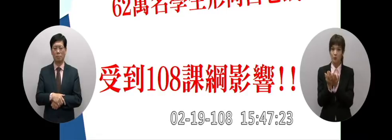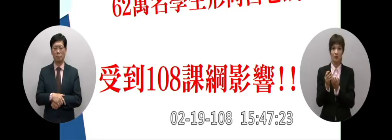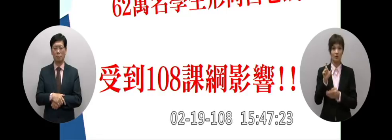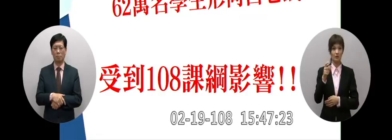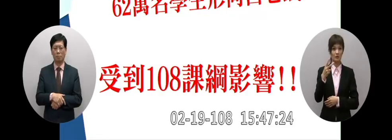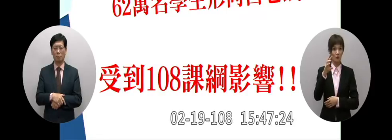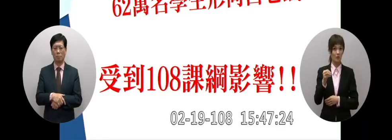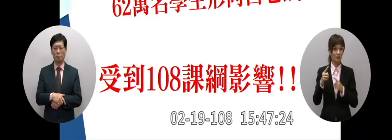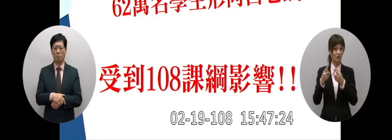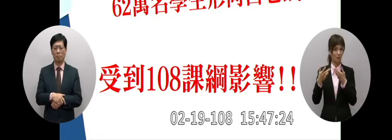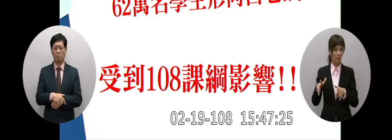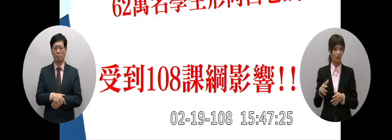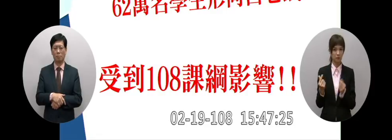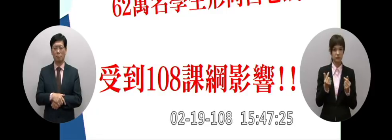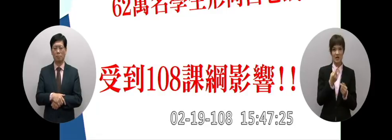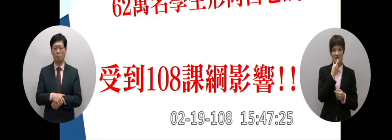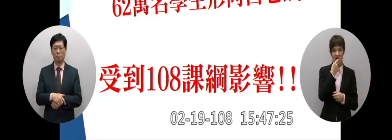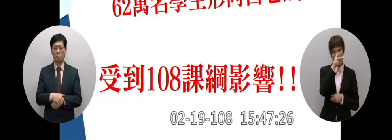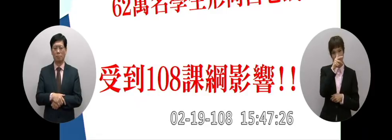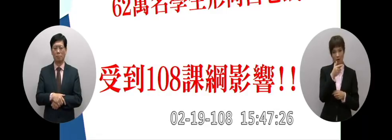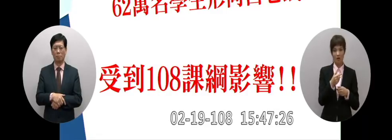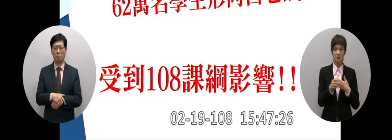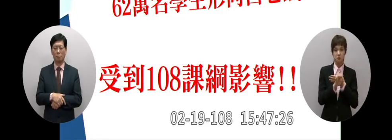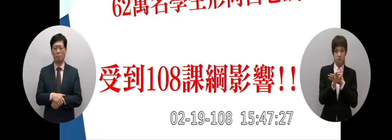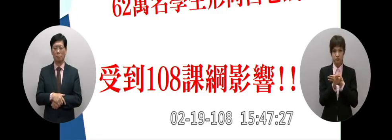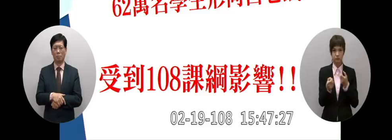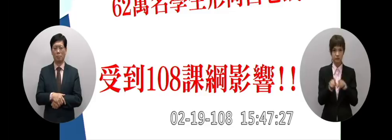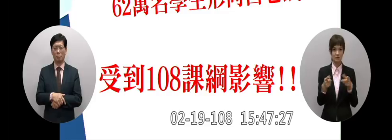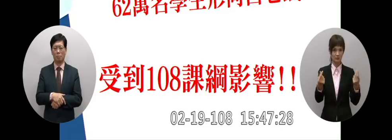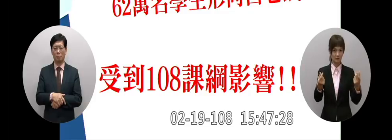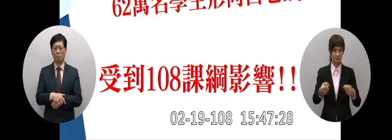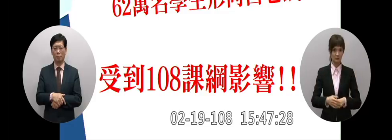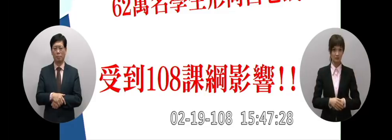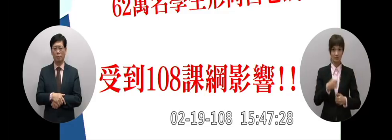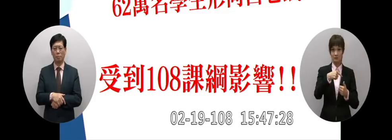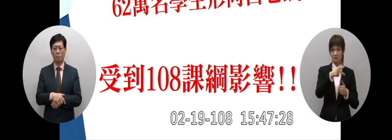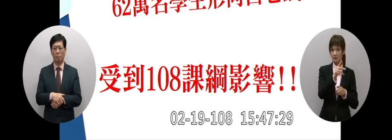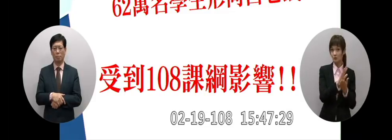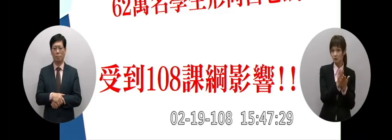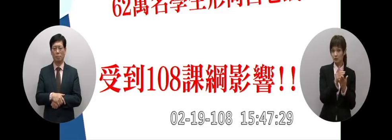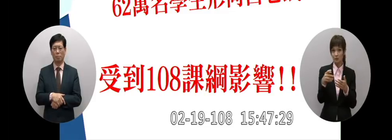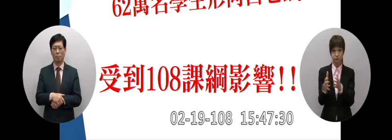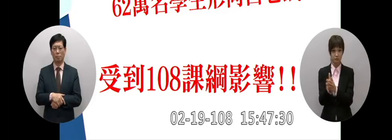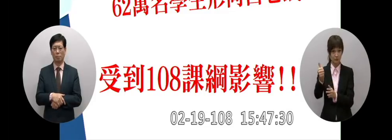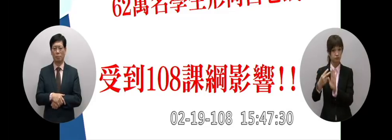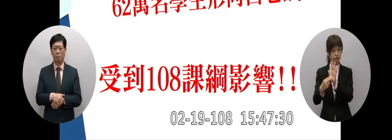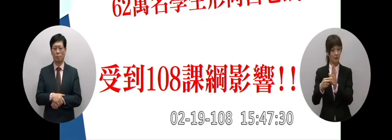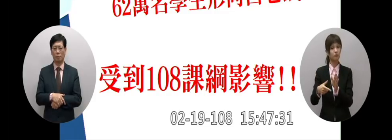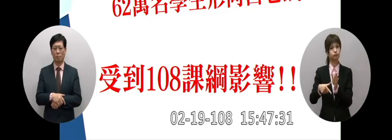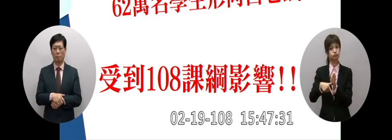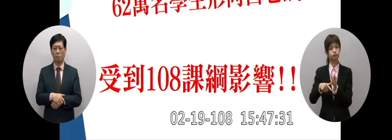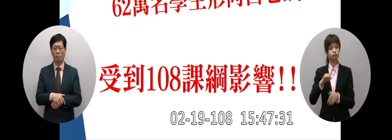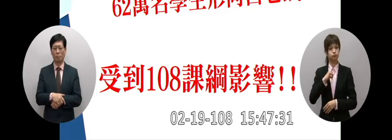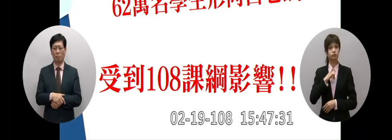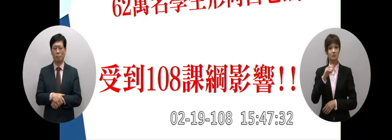老鼠因為我要跟院長說教科書部長說來了級我要說他可以這樣說但是